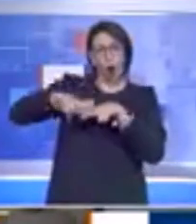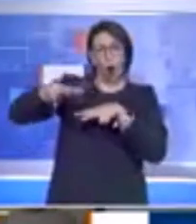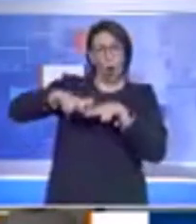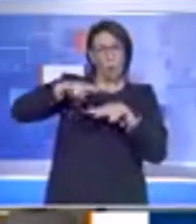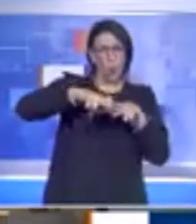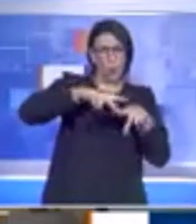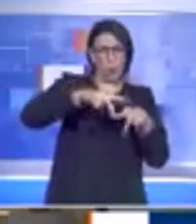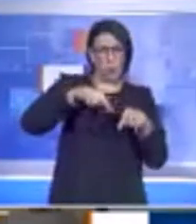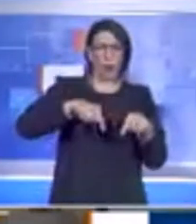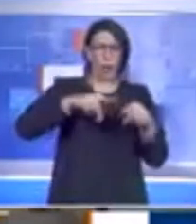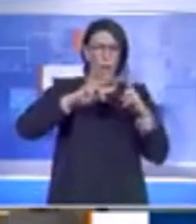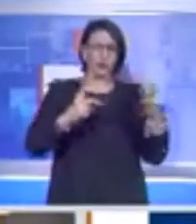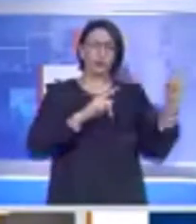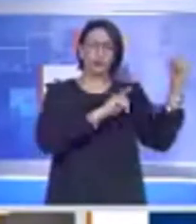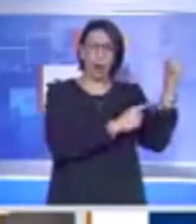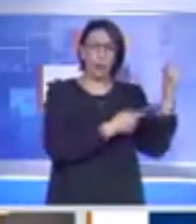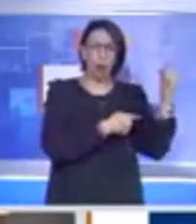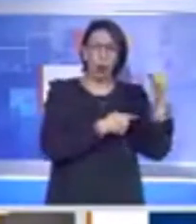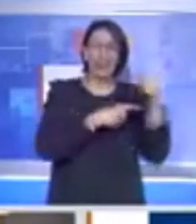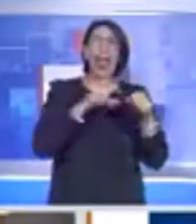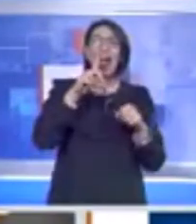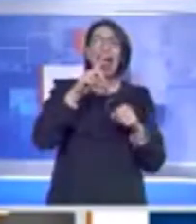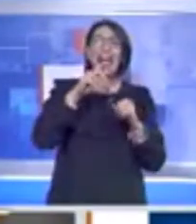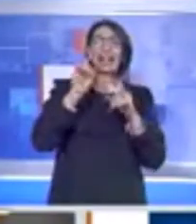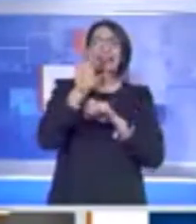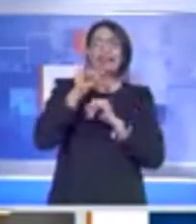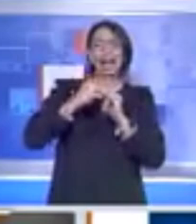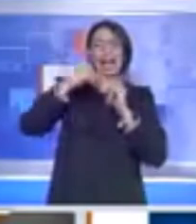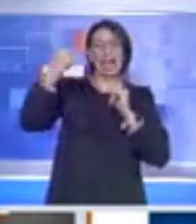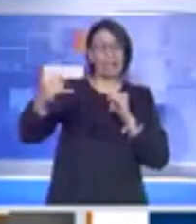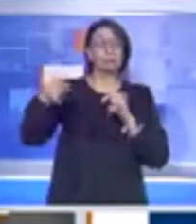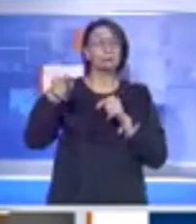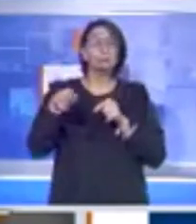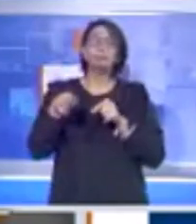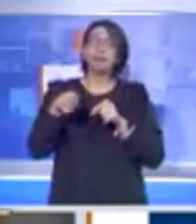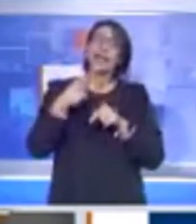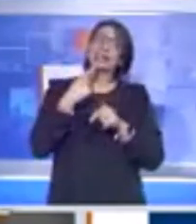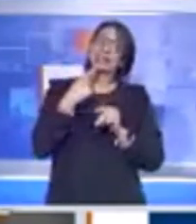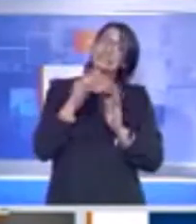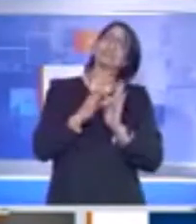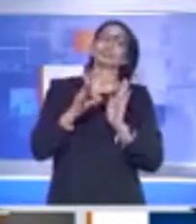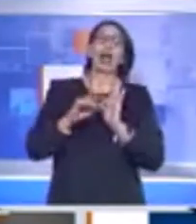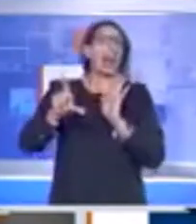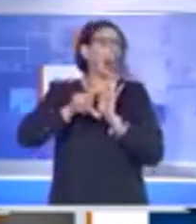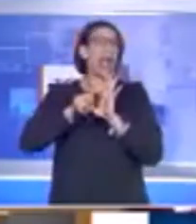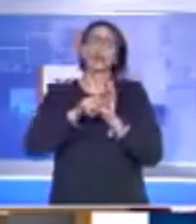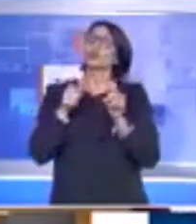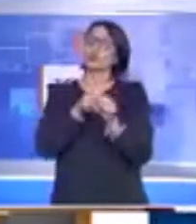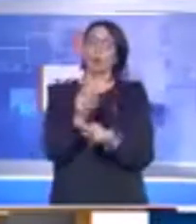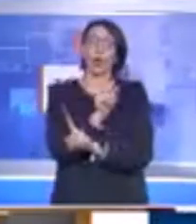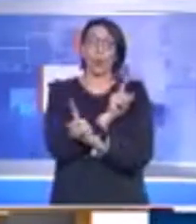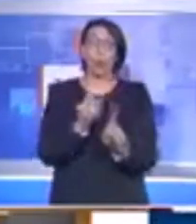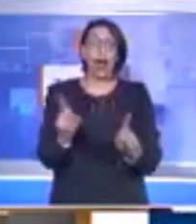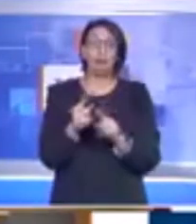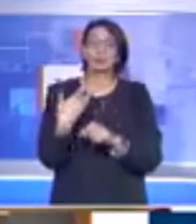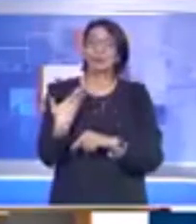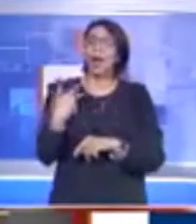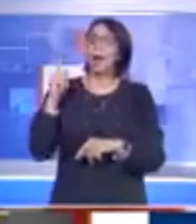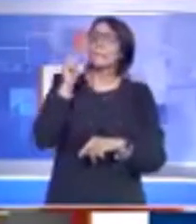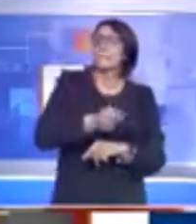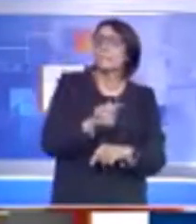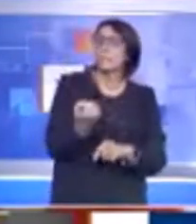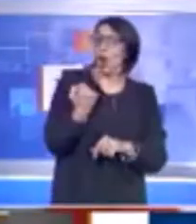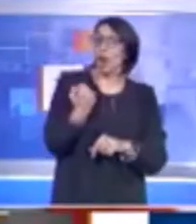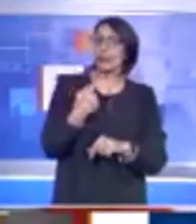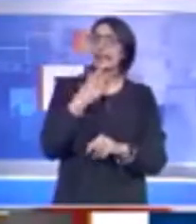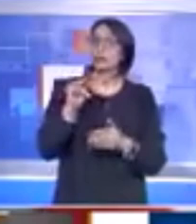Potentino che hanno mandato in dad gli alugni. Ordinanze che manifestano vizi di legittimità ed eccesso di potere, ha